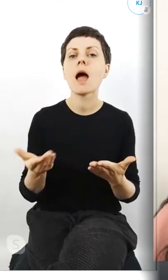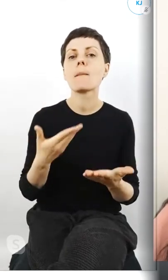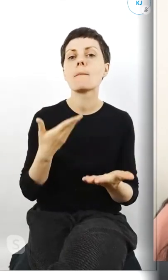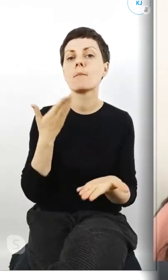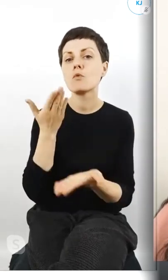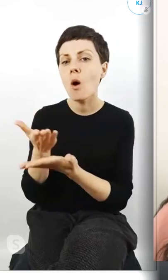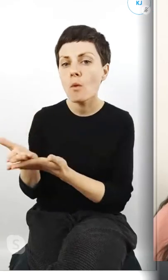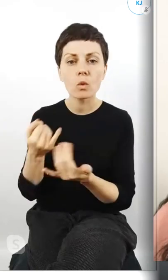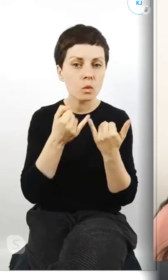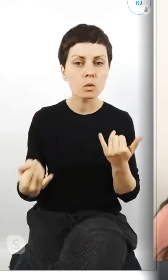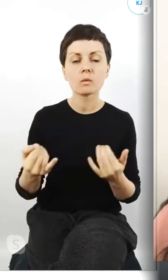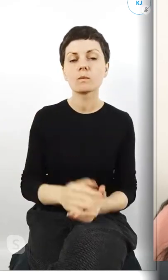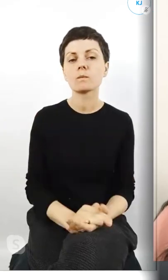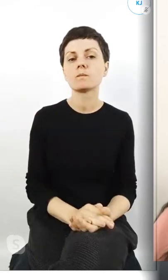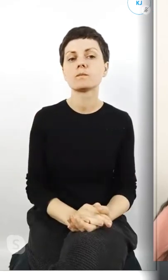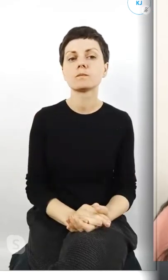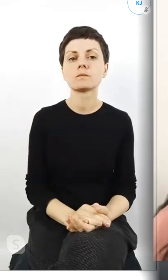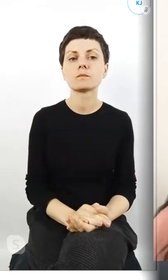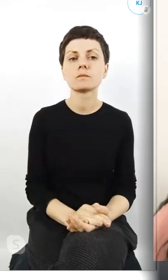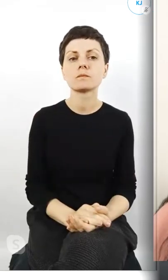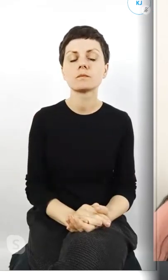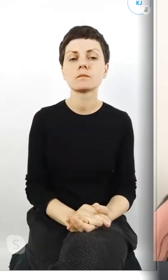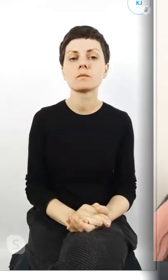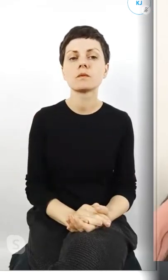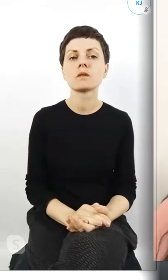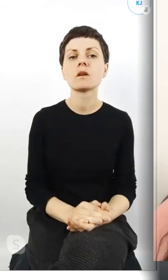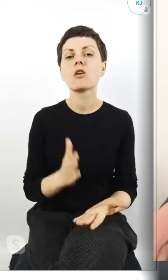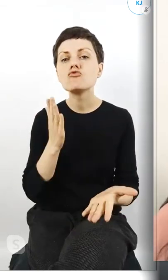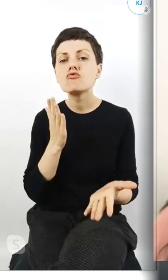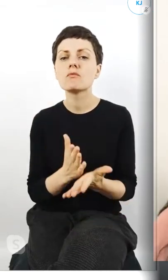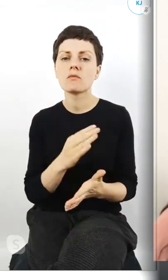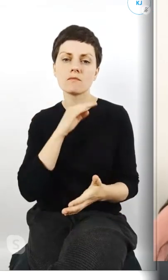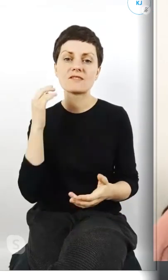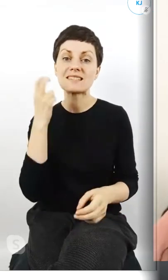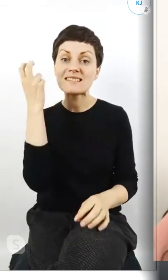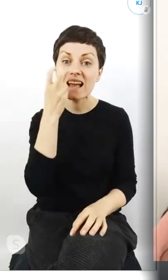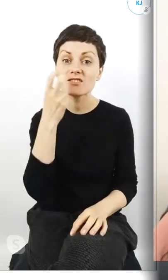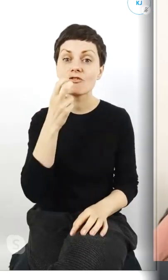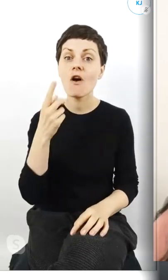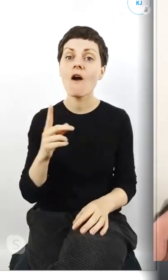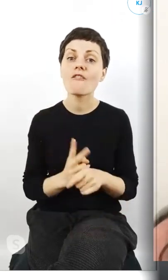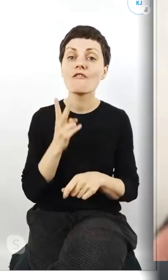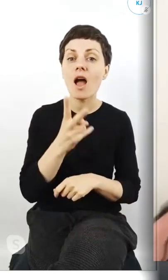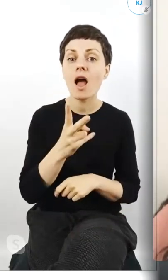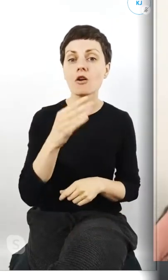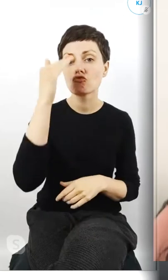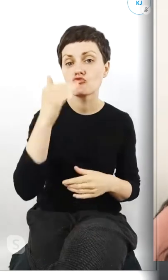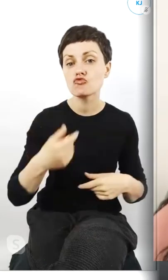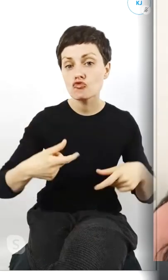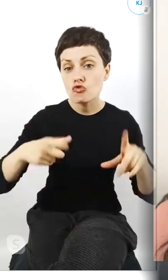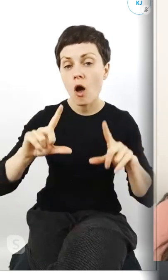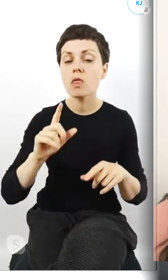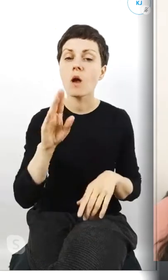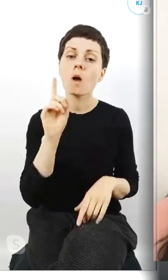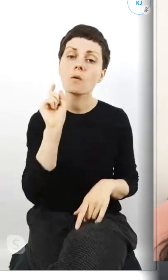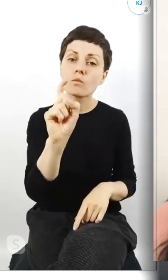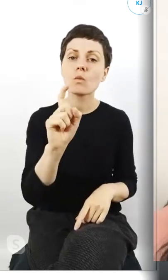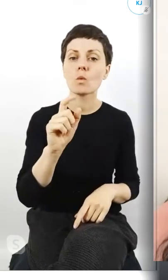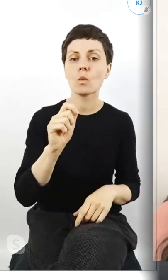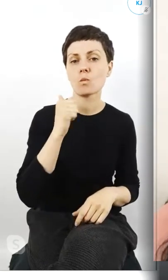różnorodne, tylko trzeba się zainteresować, wejść na stronę i polubić. No, ale wiadomo, że